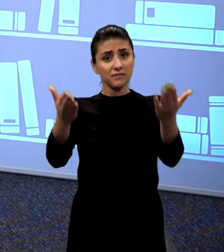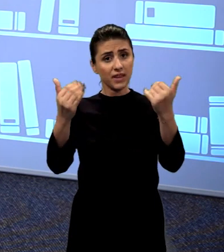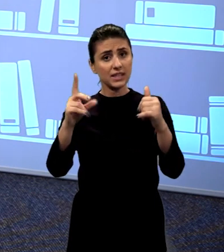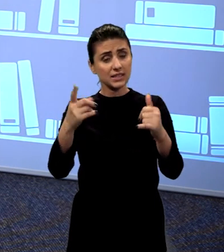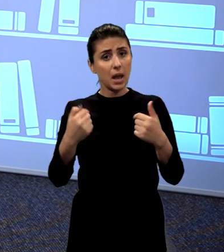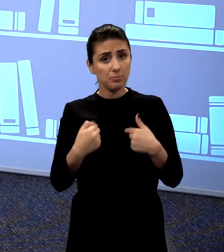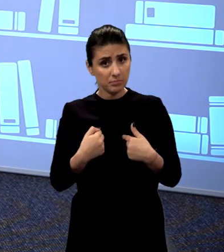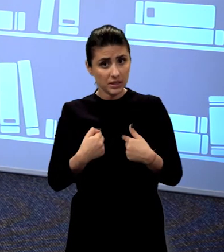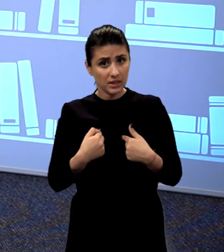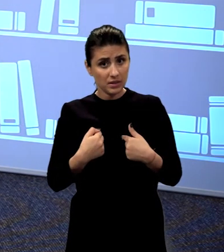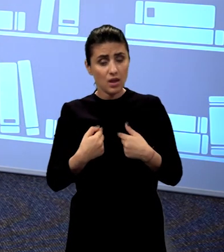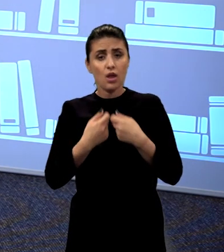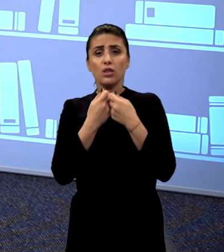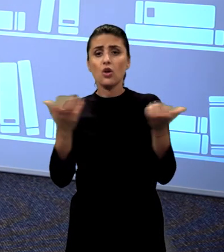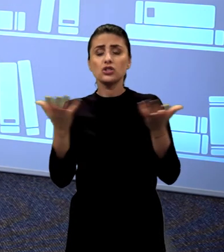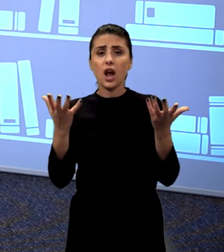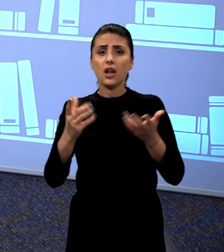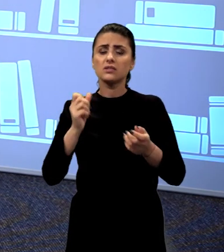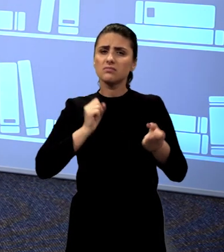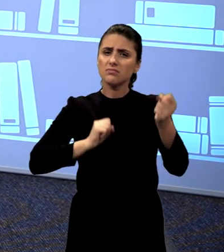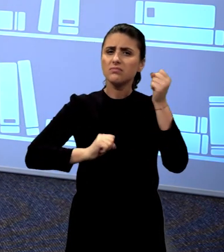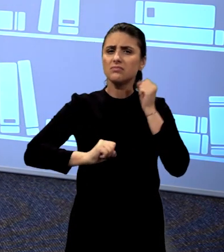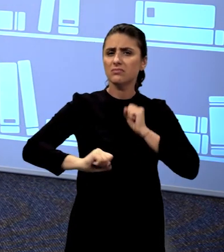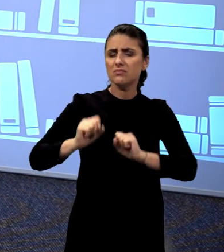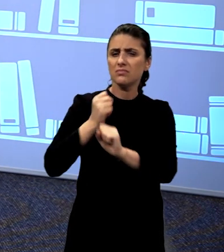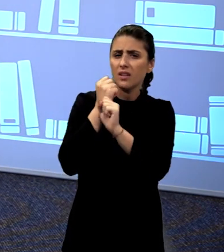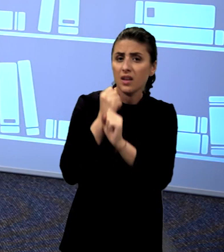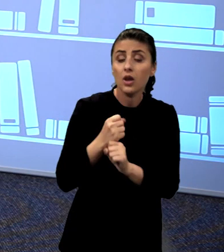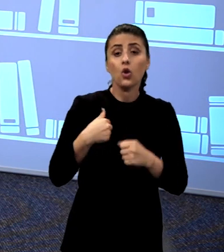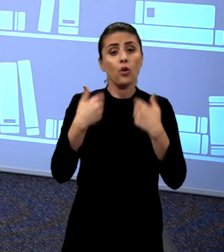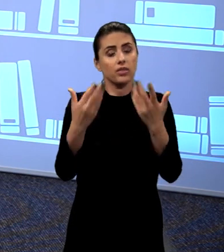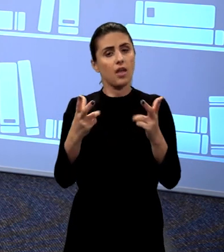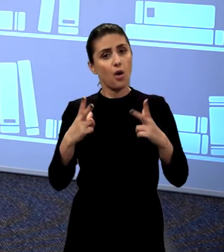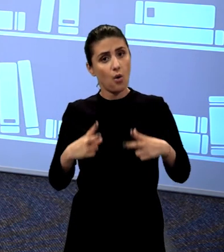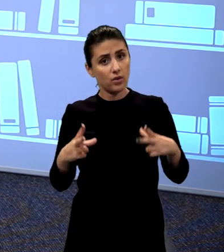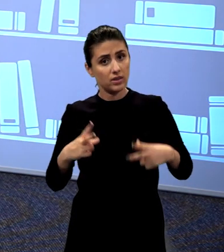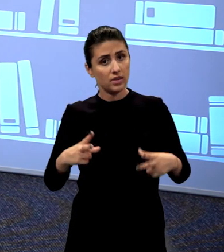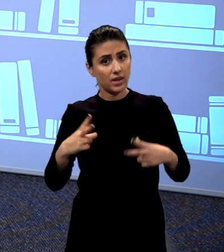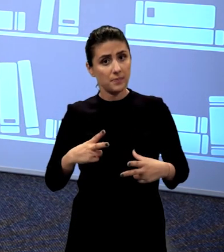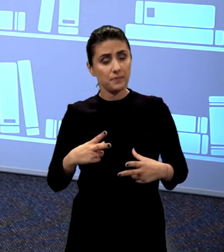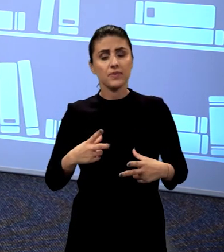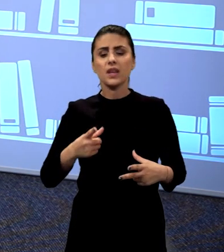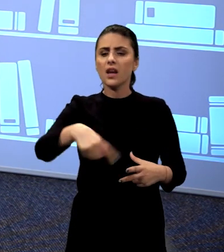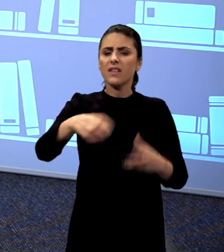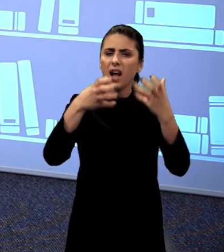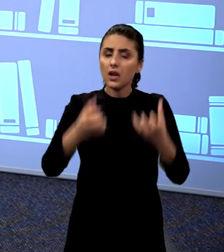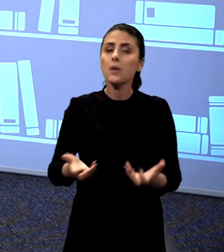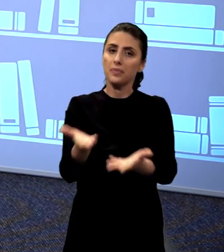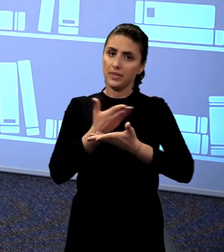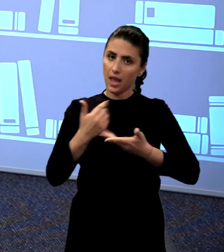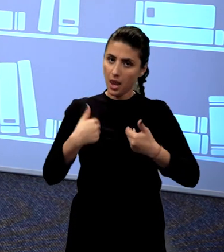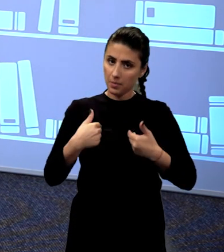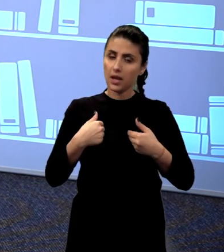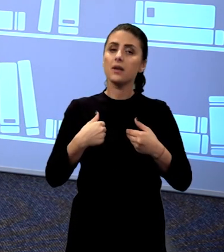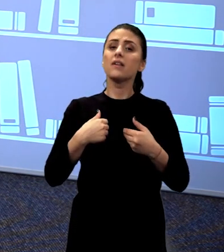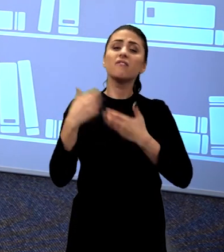la mine toți cei osteniți și împovărați și eu vă voi da o dihnă. Luați jugul meu asupra voastră și învățați de la